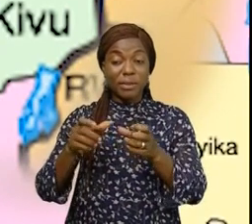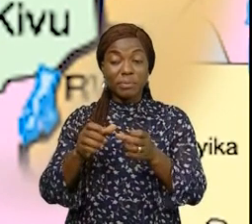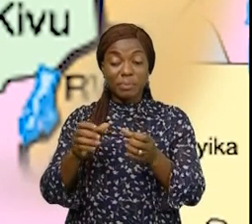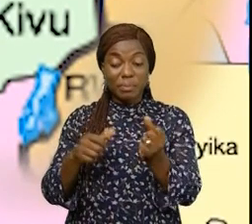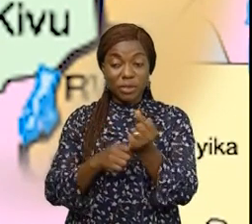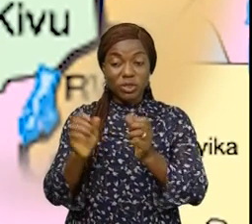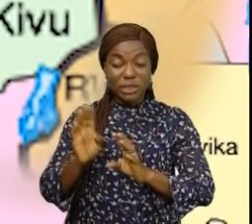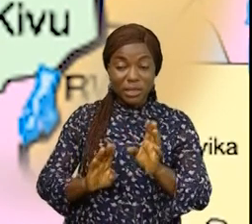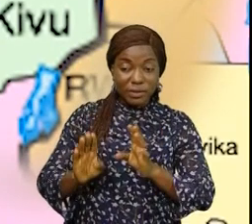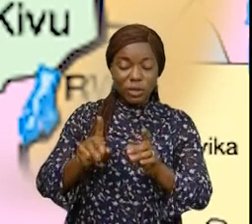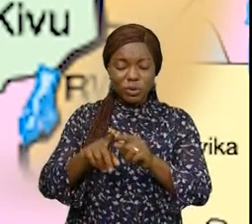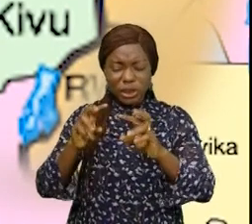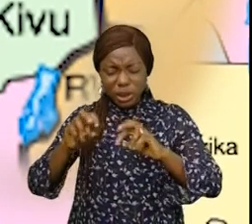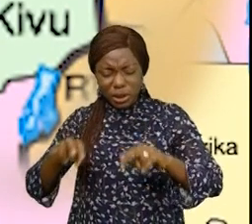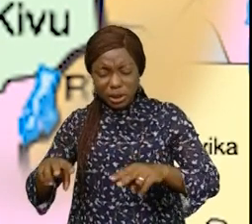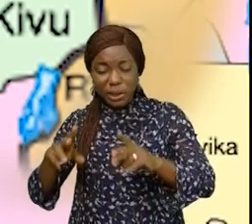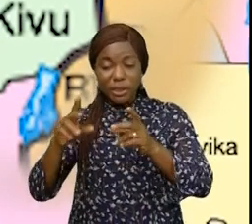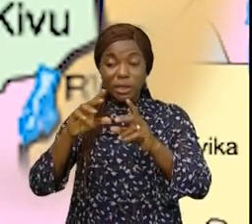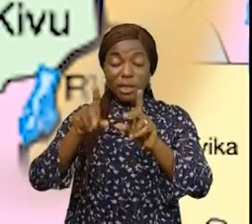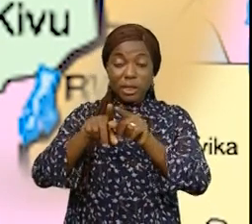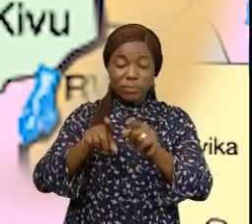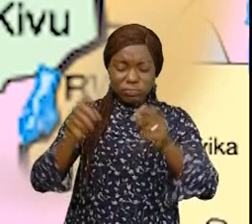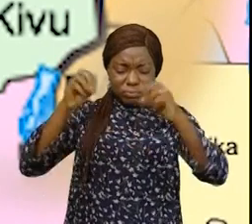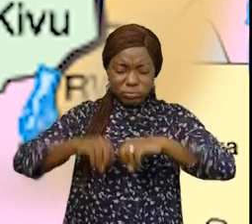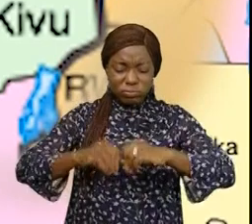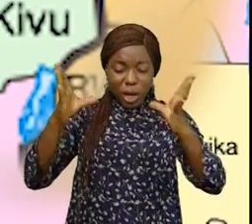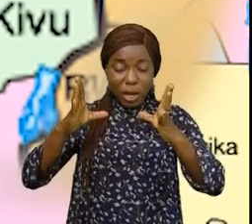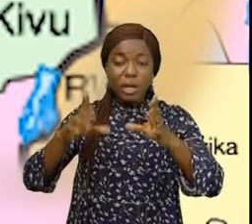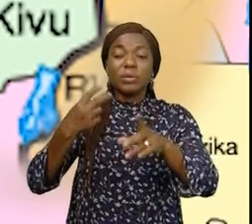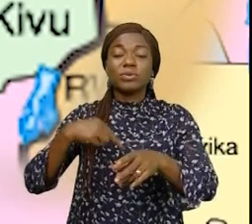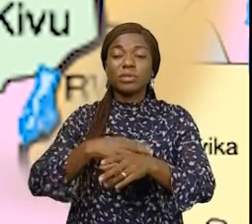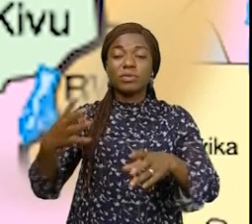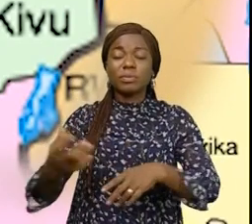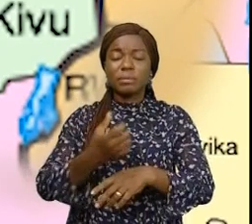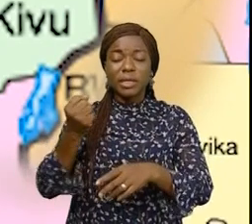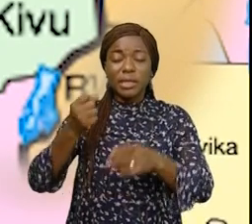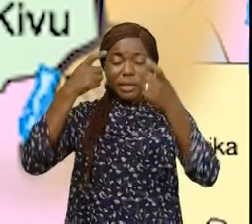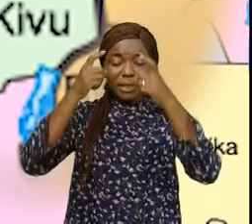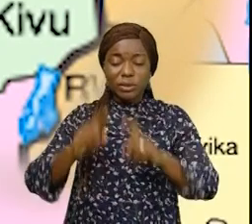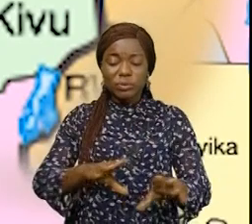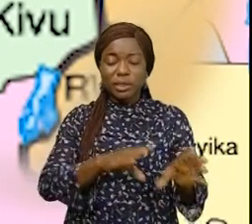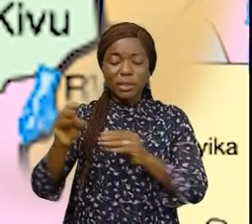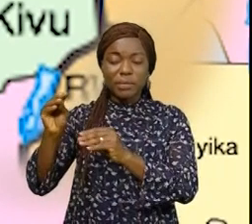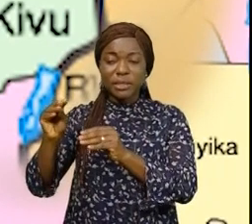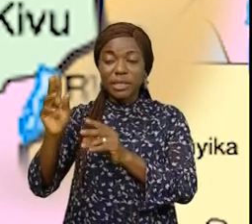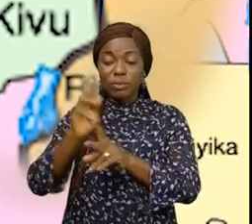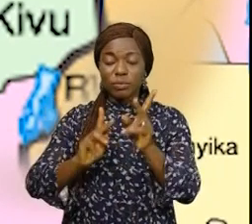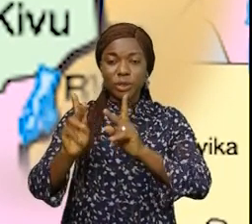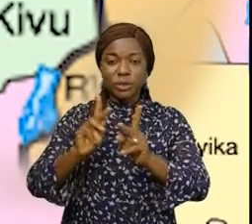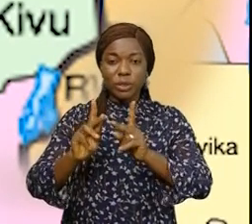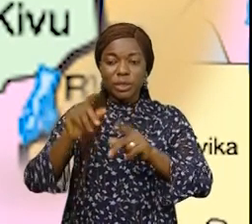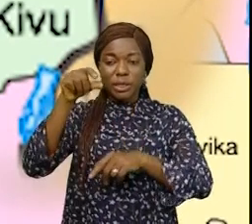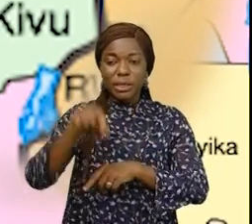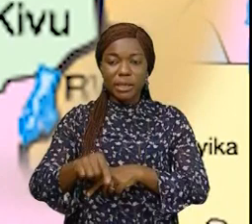volcanologues, nous avons pris la décision de délocaliser la population des